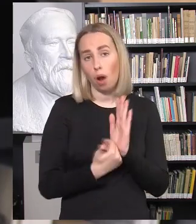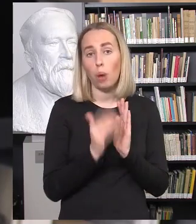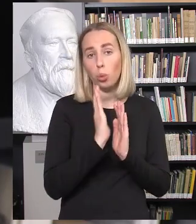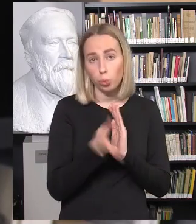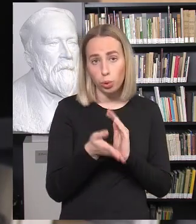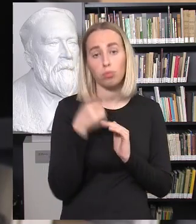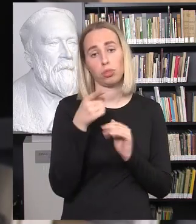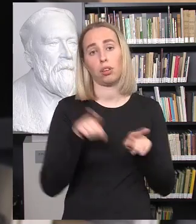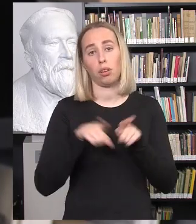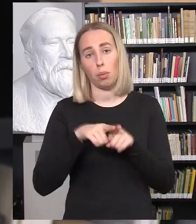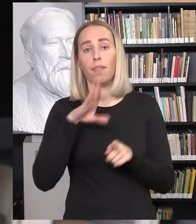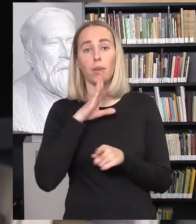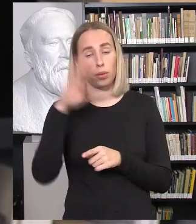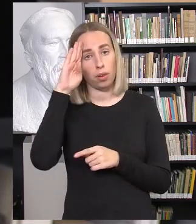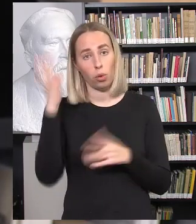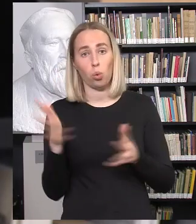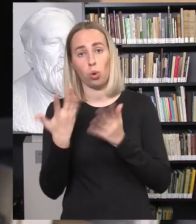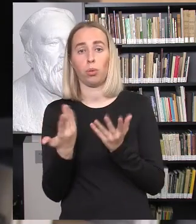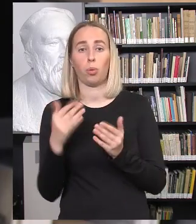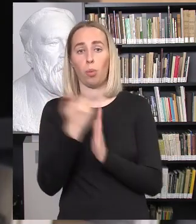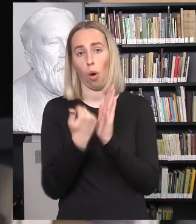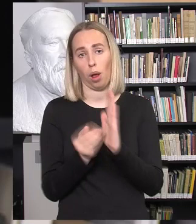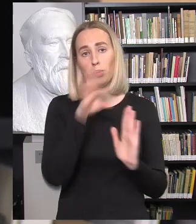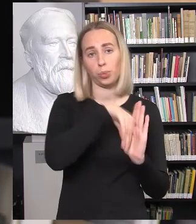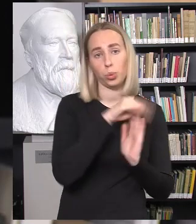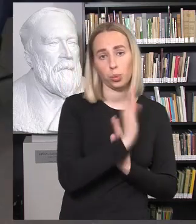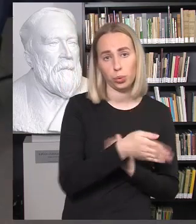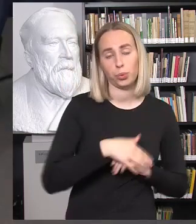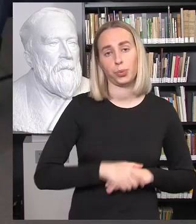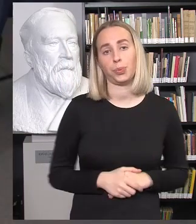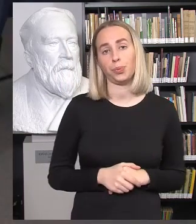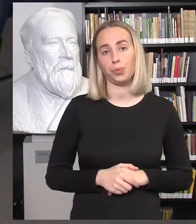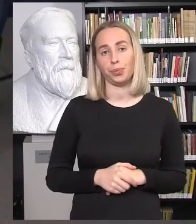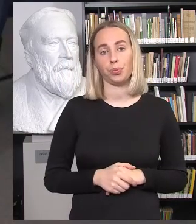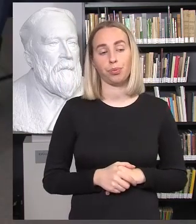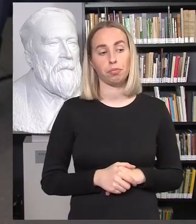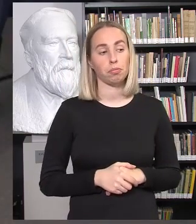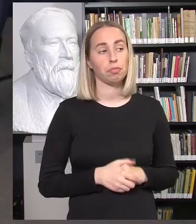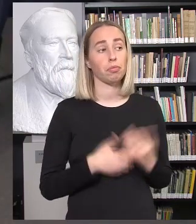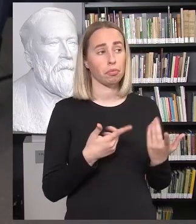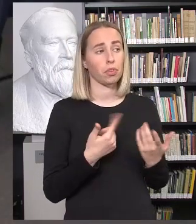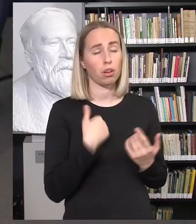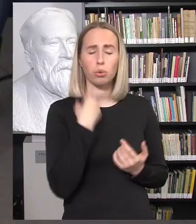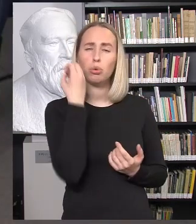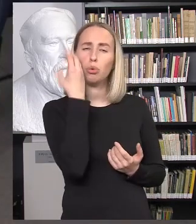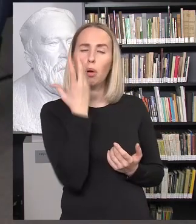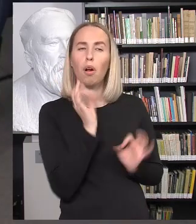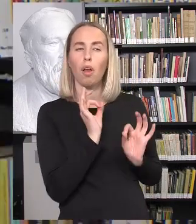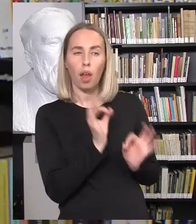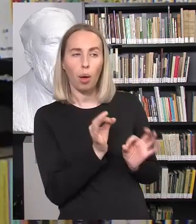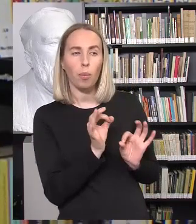ir lytiškumo jūsų minėta programa, lytiškumo augdymo. O ar teisingai suprantu, kad